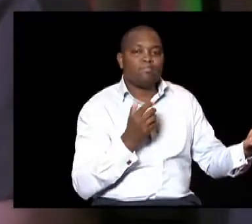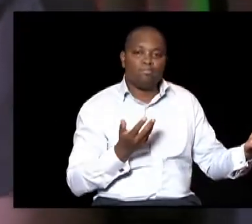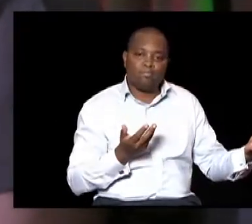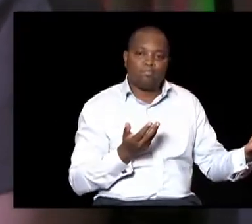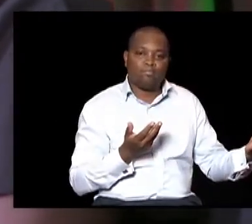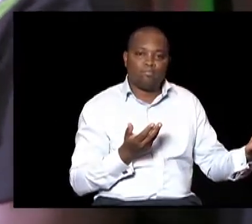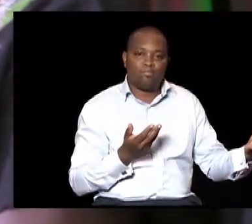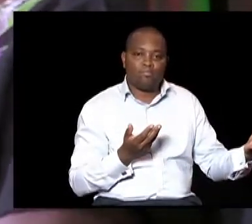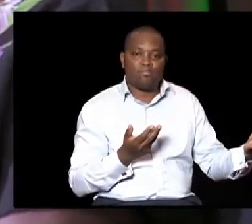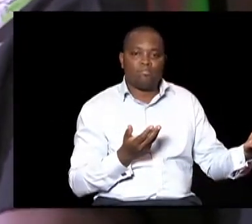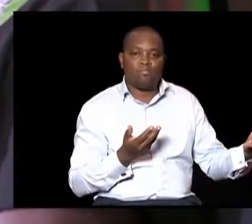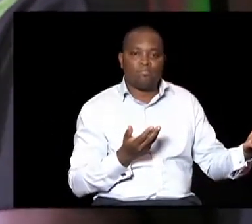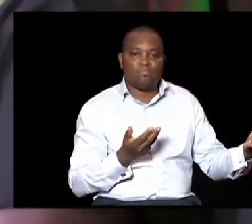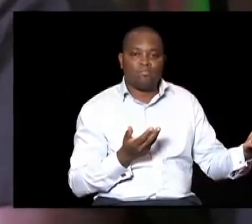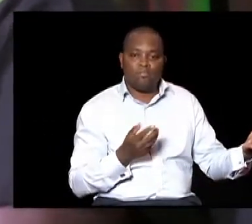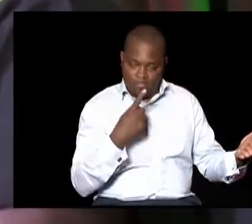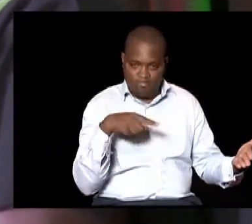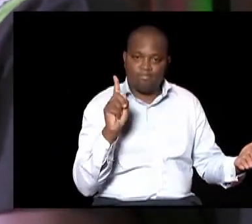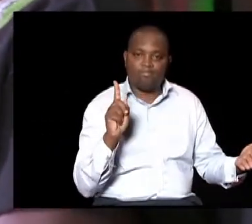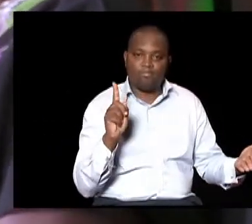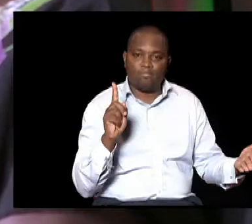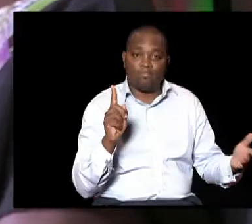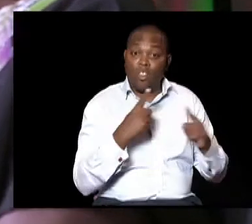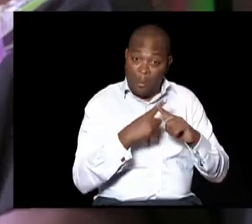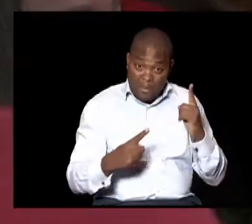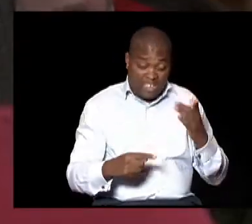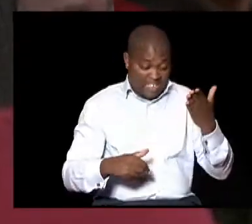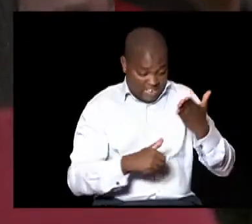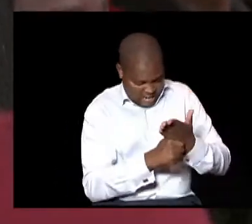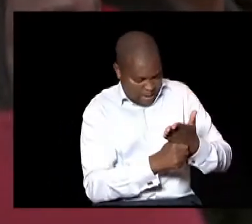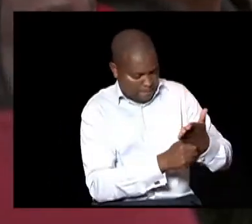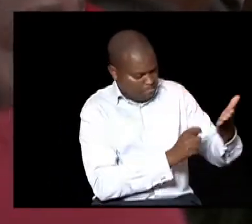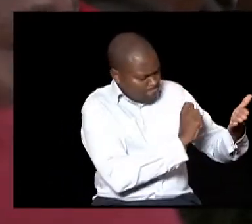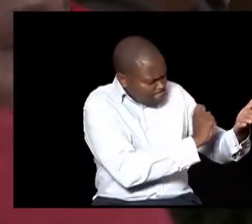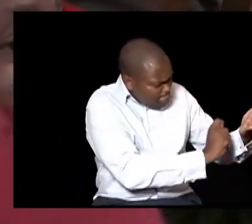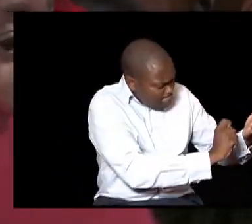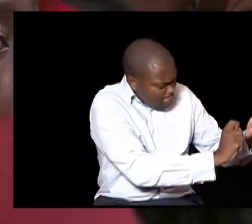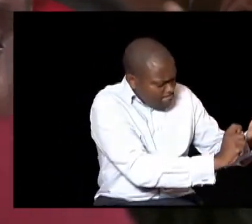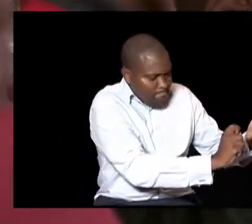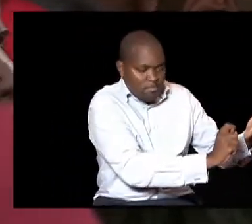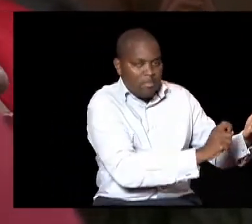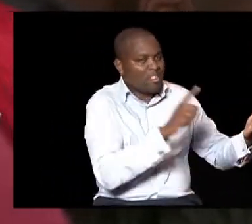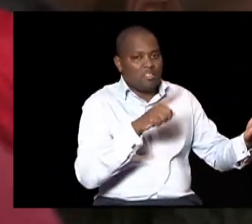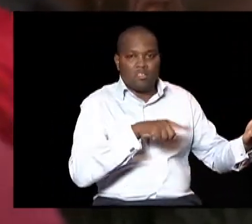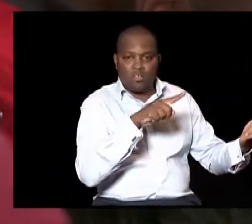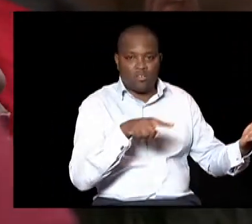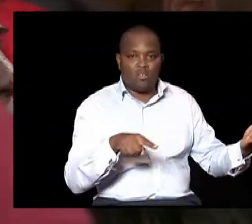Crossiv dash Ama uweke dots Yui nakubaliwa Lakini majina haya kubaliwi